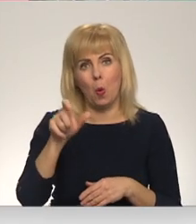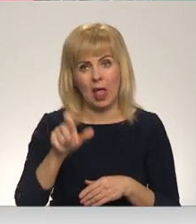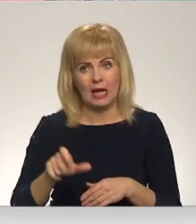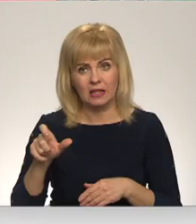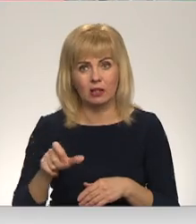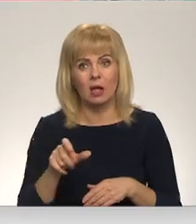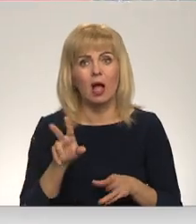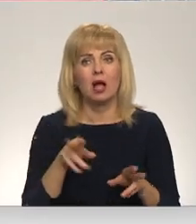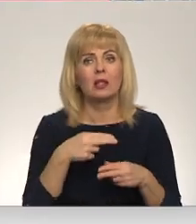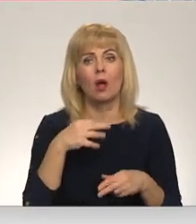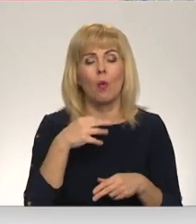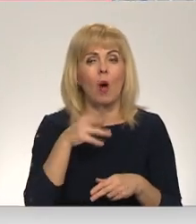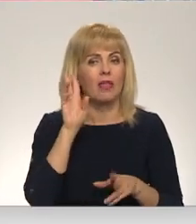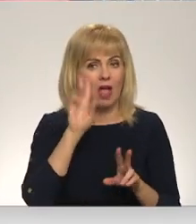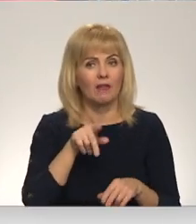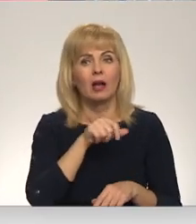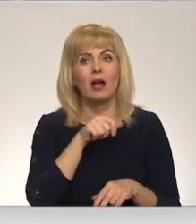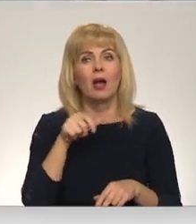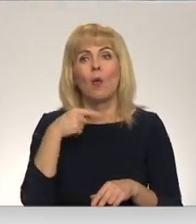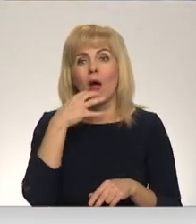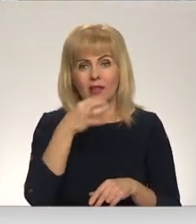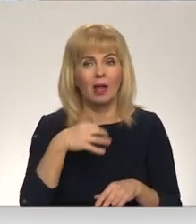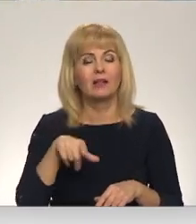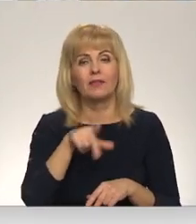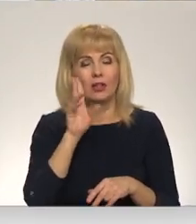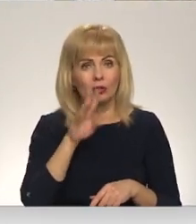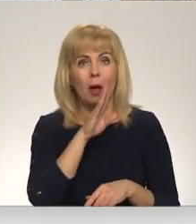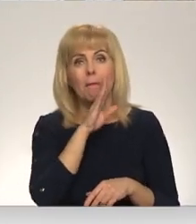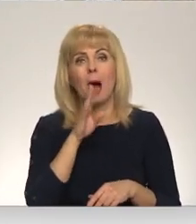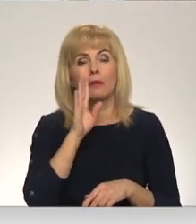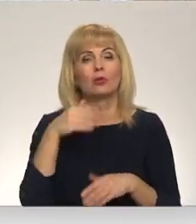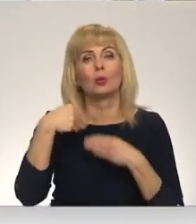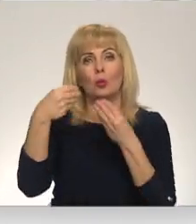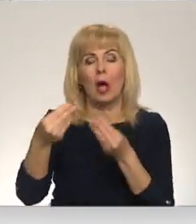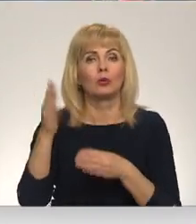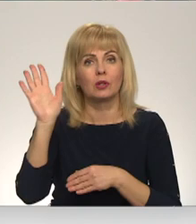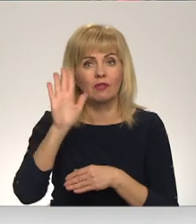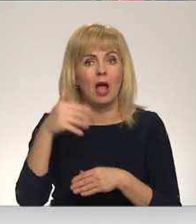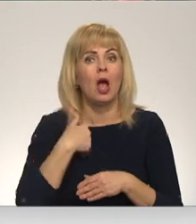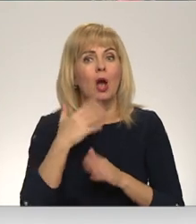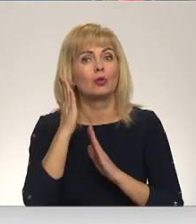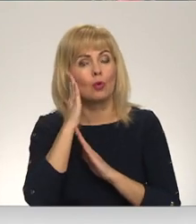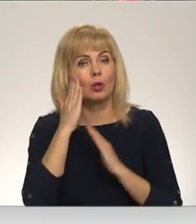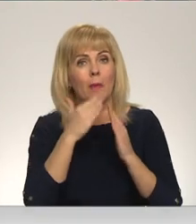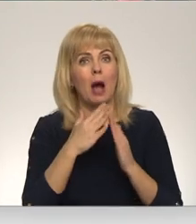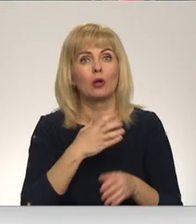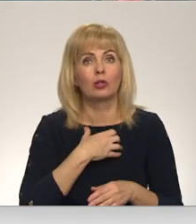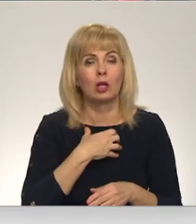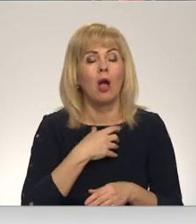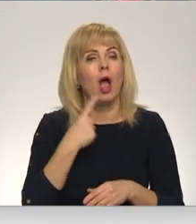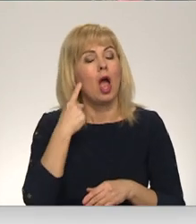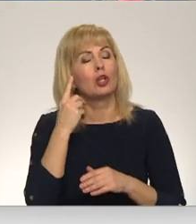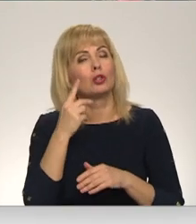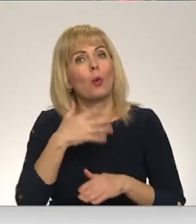neko nevajag, ka viņi pati zina, ko visi ņem teikt? Mamma, es reiziens, Juri! Es guļu mājās slima un es uztraucos